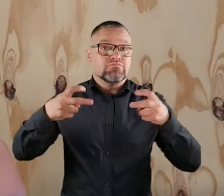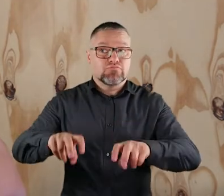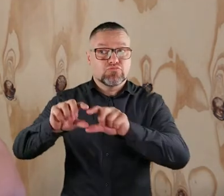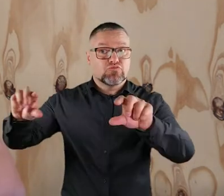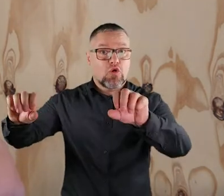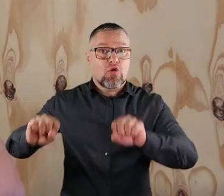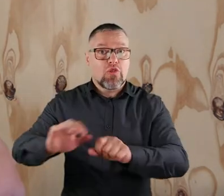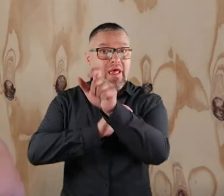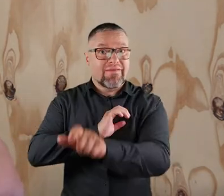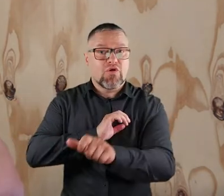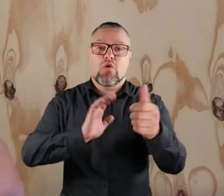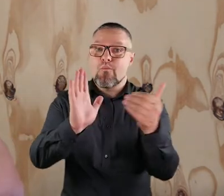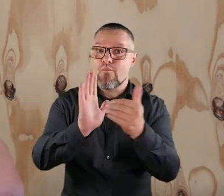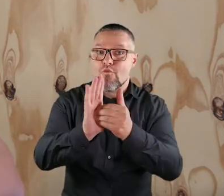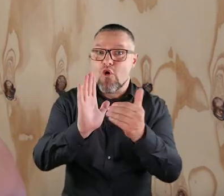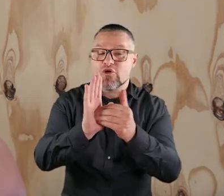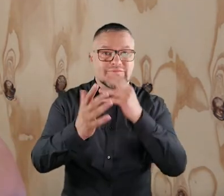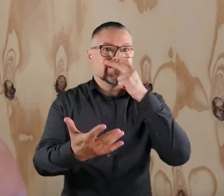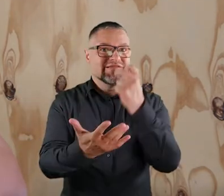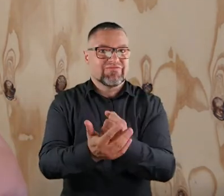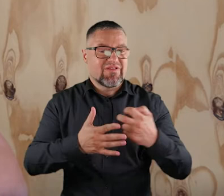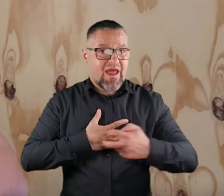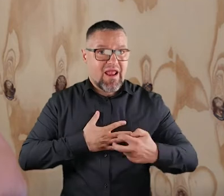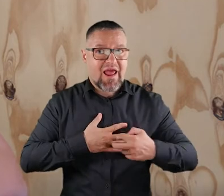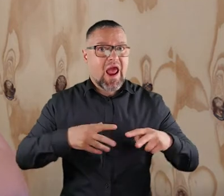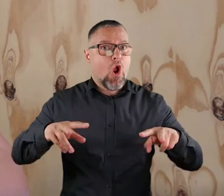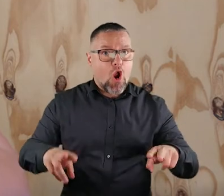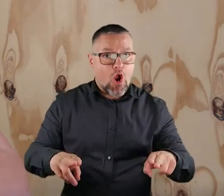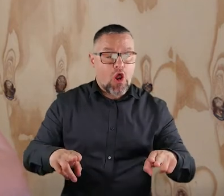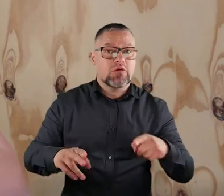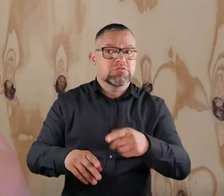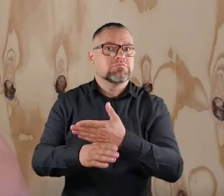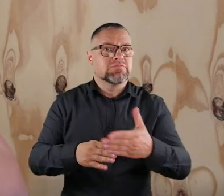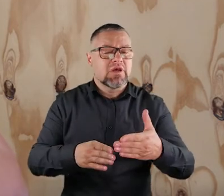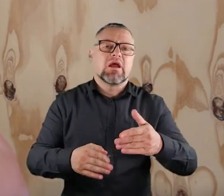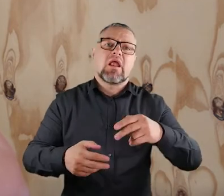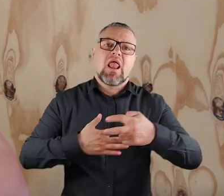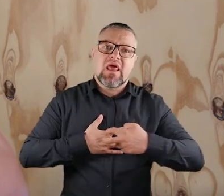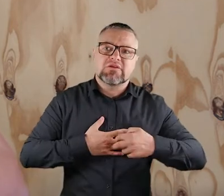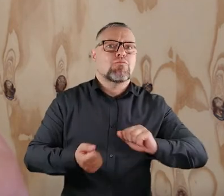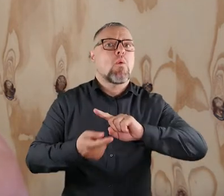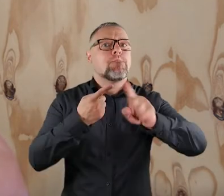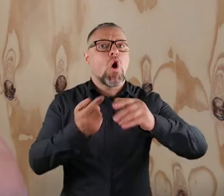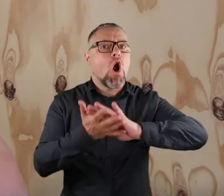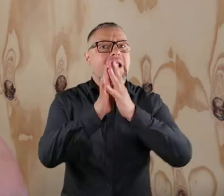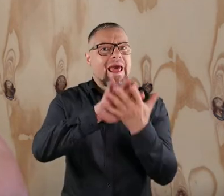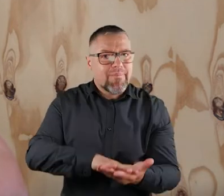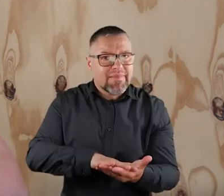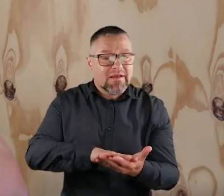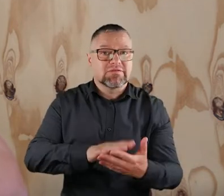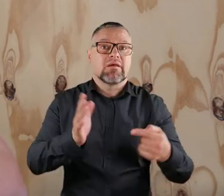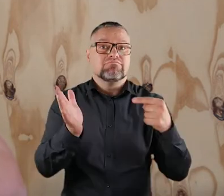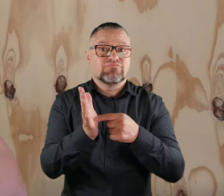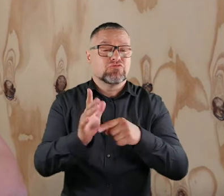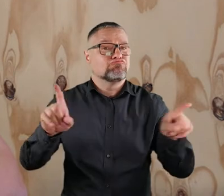Do założenia subkonto będziemy również potrzebować zeświadczenia od lekarza-onkologa o leczeniu bądź rehabilitacji po leczeniu onkologicznym.